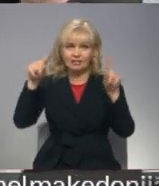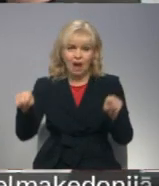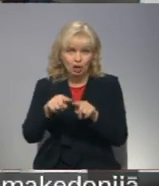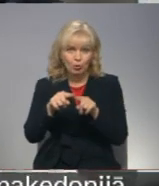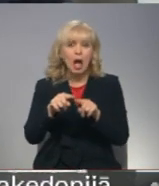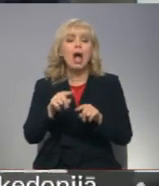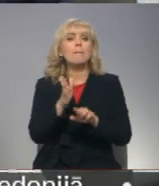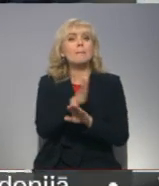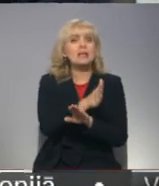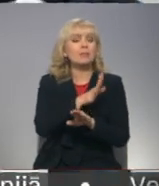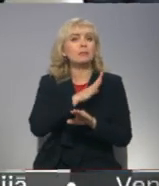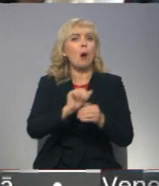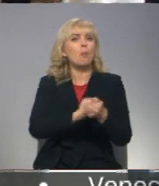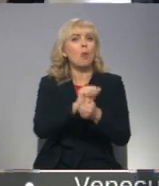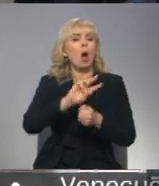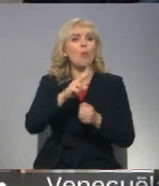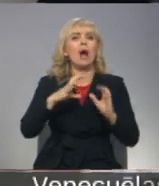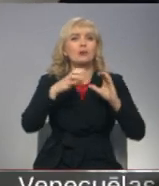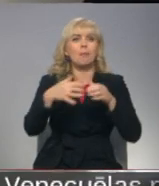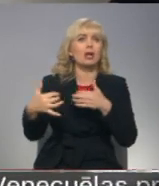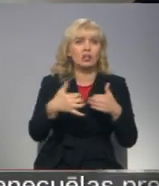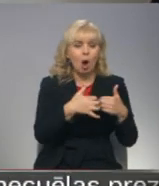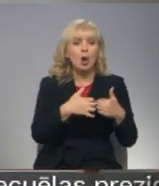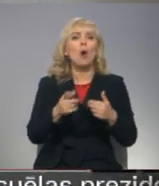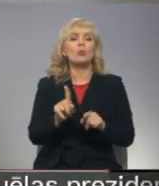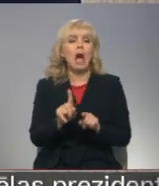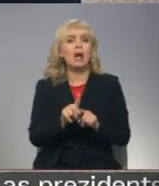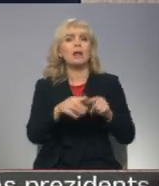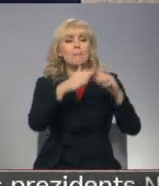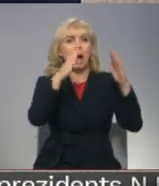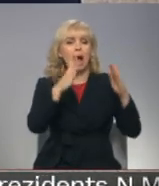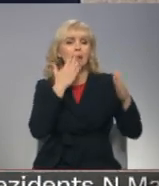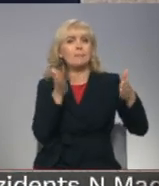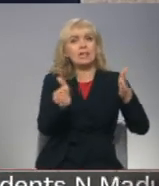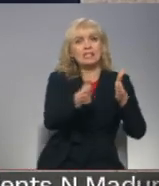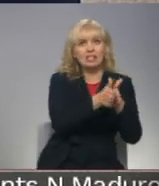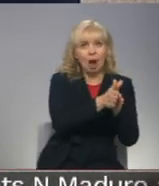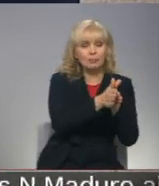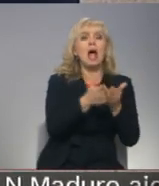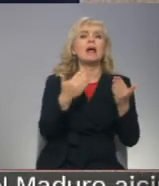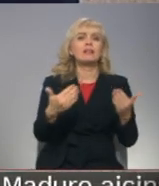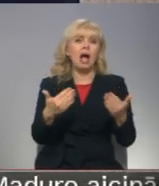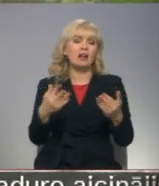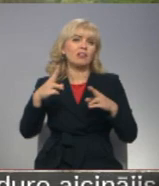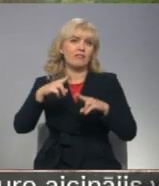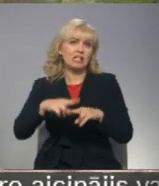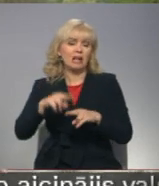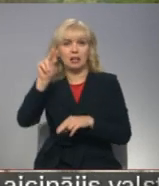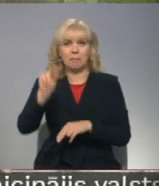otrajā pasaules karā, tāpat kā māja, kur tā bijusi piestiprināta. Tagad tajā vieta rasta baznīcas priekštelpā.